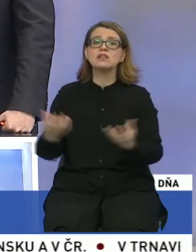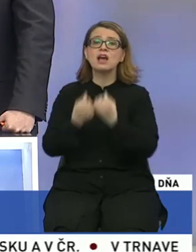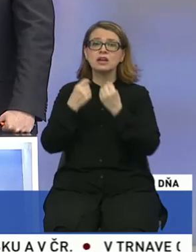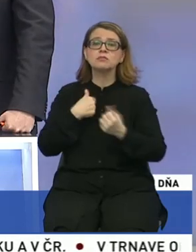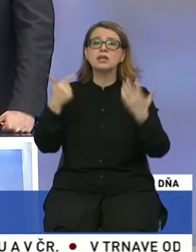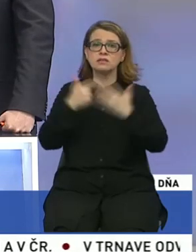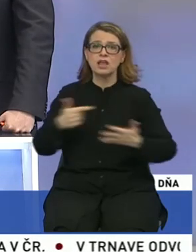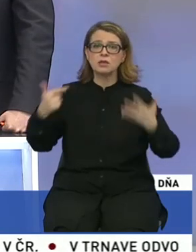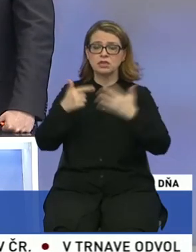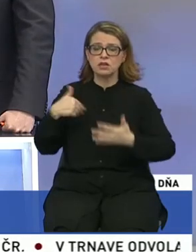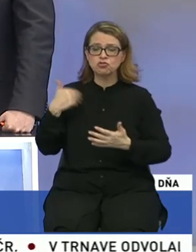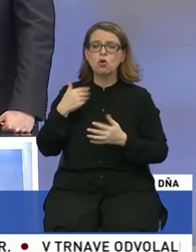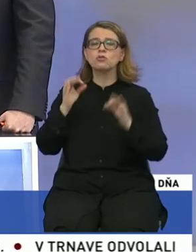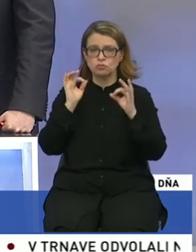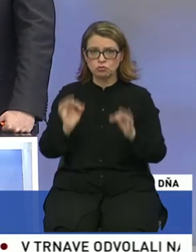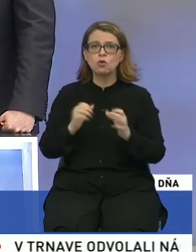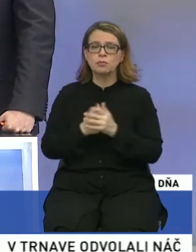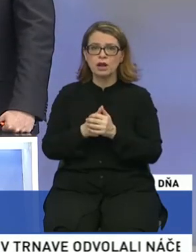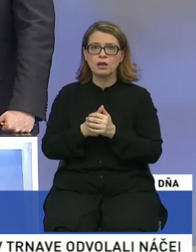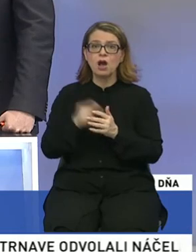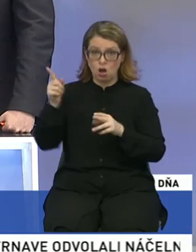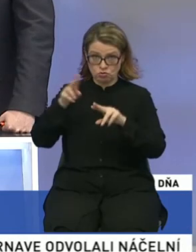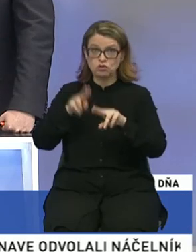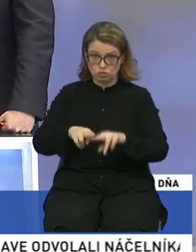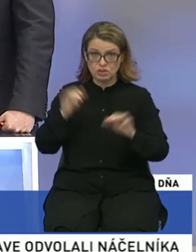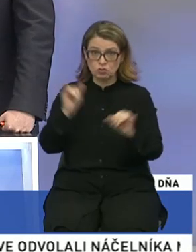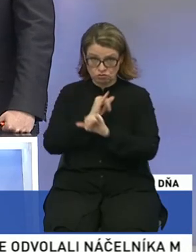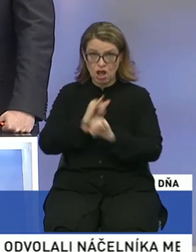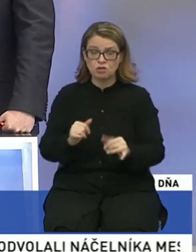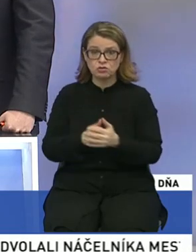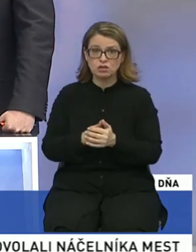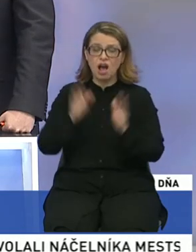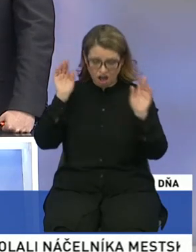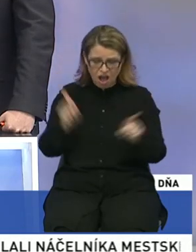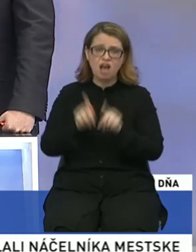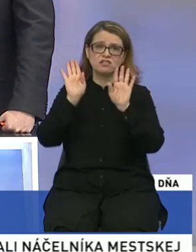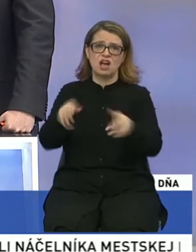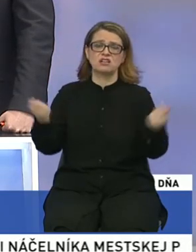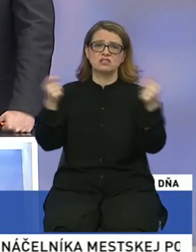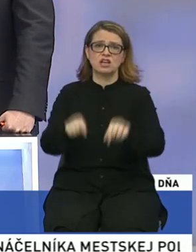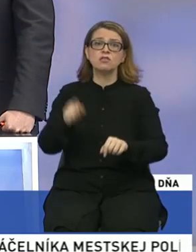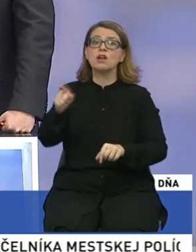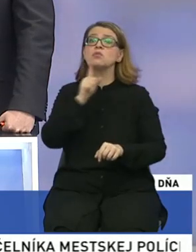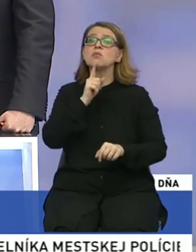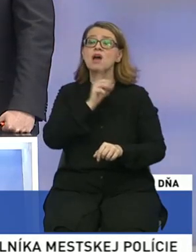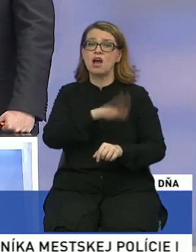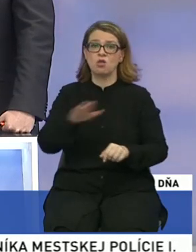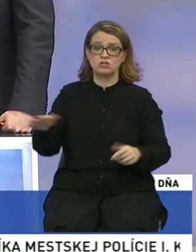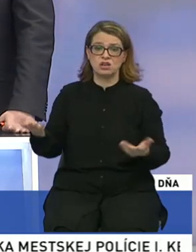áno 70 škol a oni zostanú naozaj? Zatvárajú ich aj tak. Lebo jednoducho, ak málo detí. Nie je.